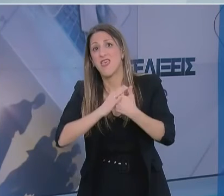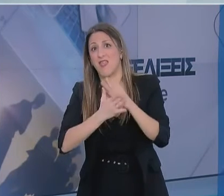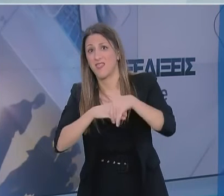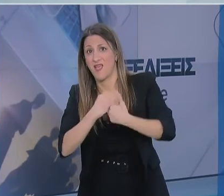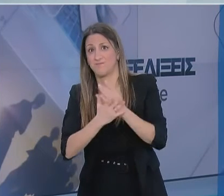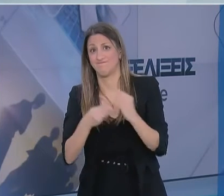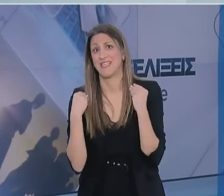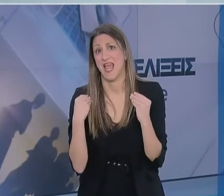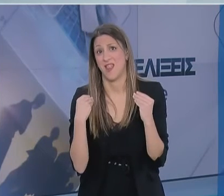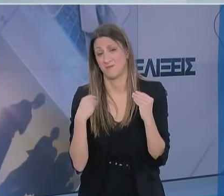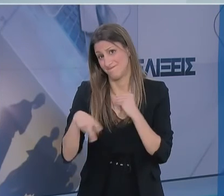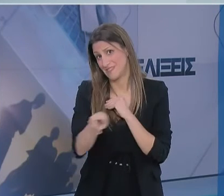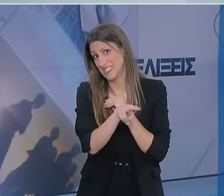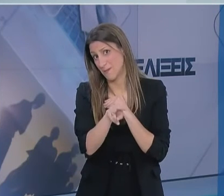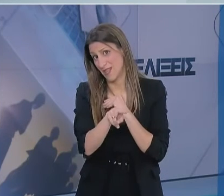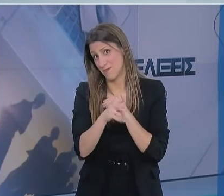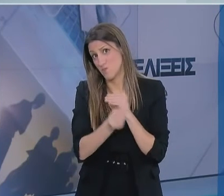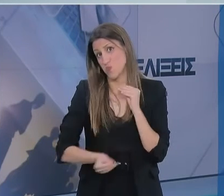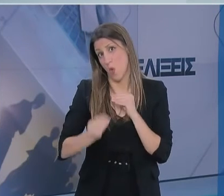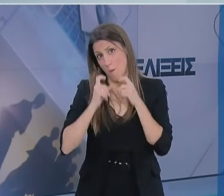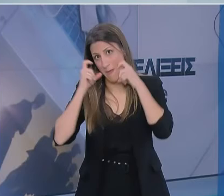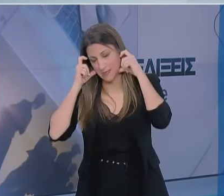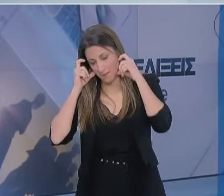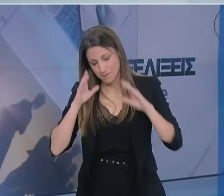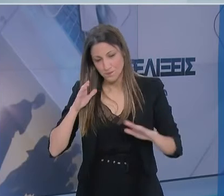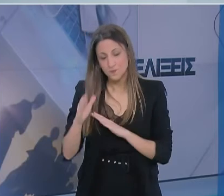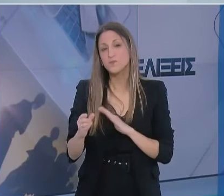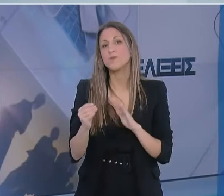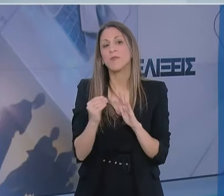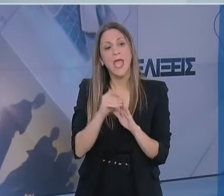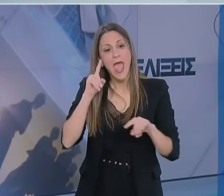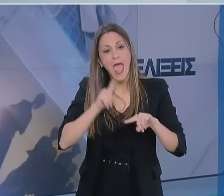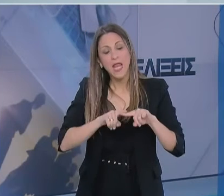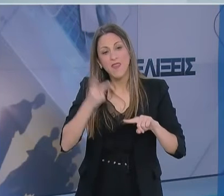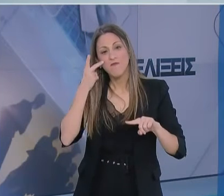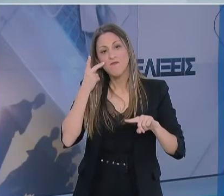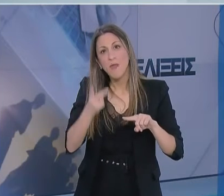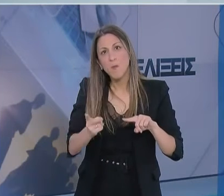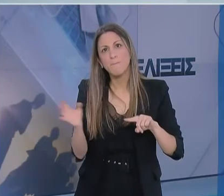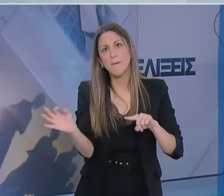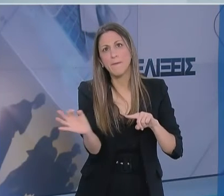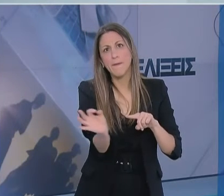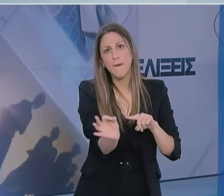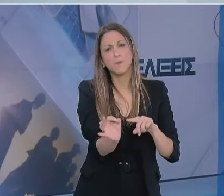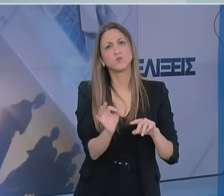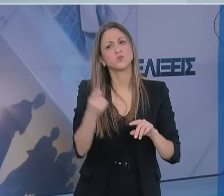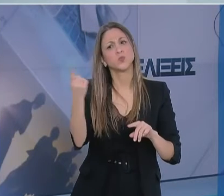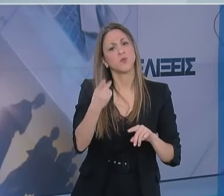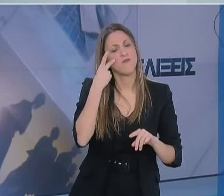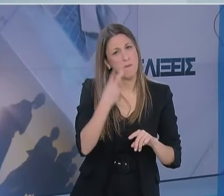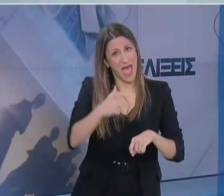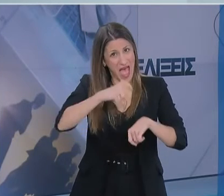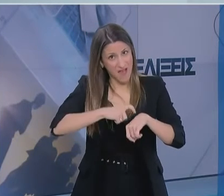Με δεδομένη την τρέχουσα πορεία της επιδημίας στη χώρα μας, η Επιτροπή στην παρούσα φάση δεν συστήνει τη γενικευμένη χρήση μάσκας.